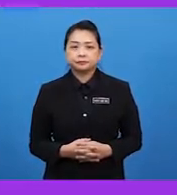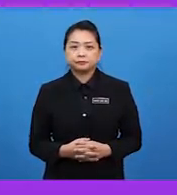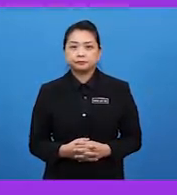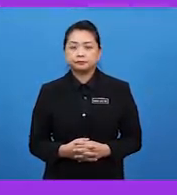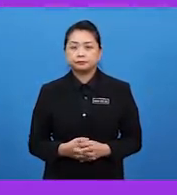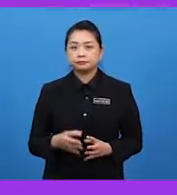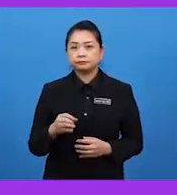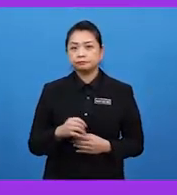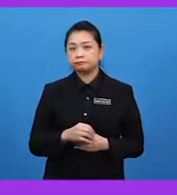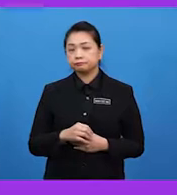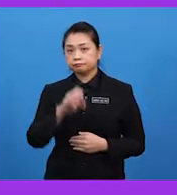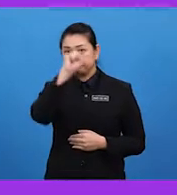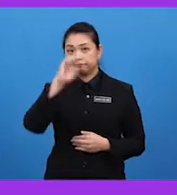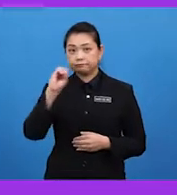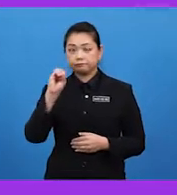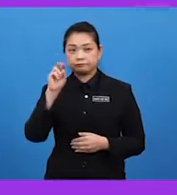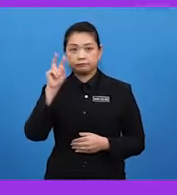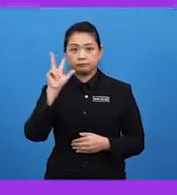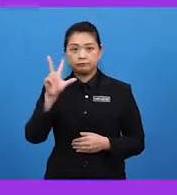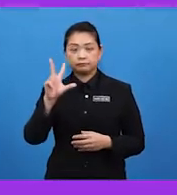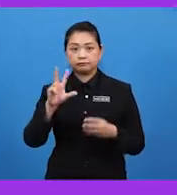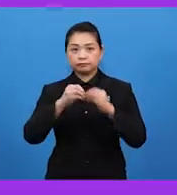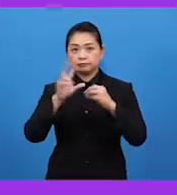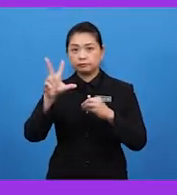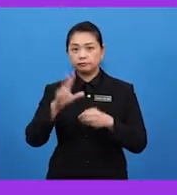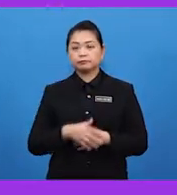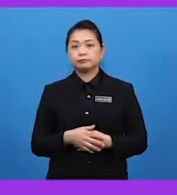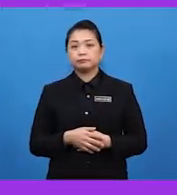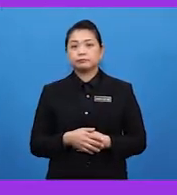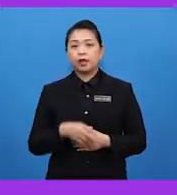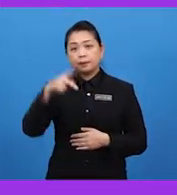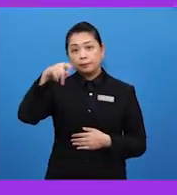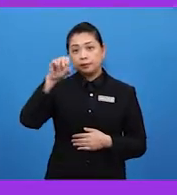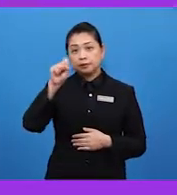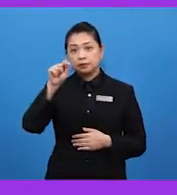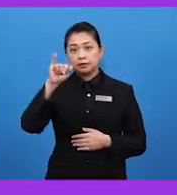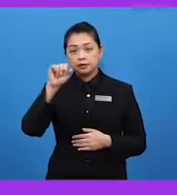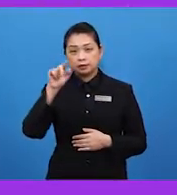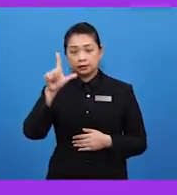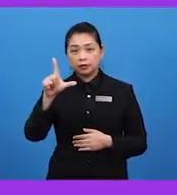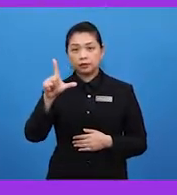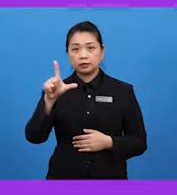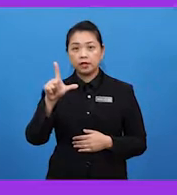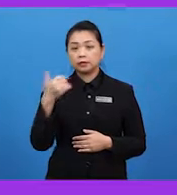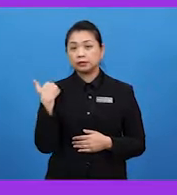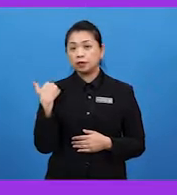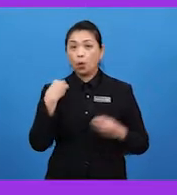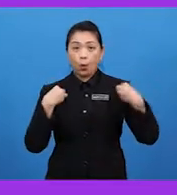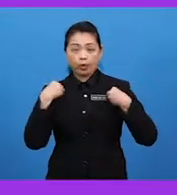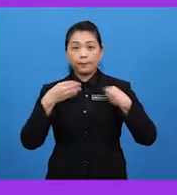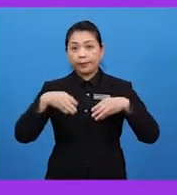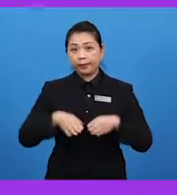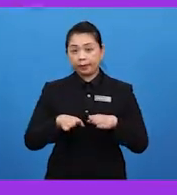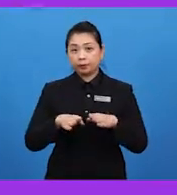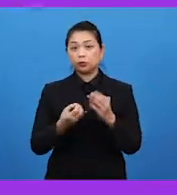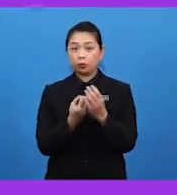Soalan 3. Pistil merupakan organ pembiakan pada tumbuhan yang